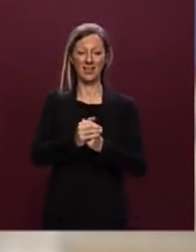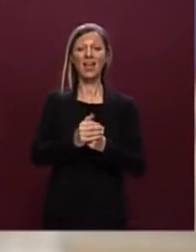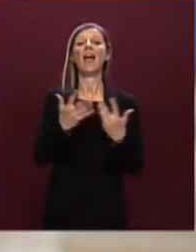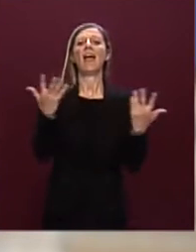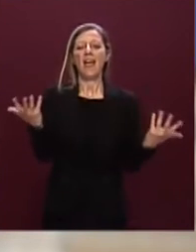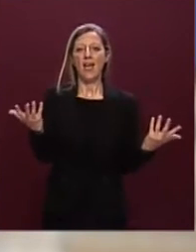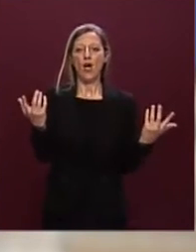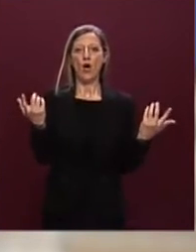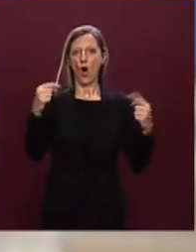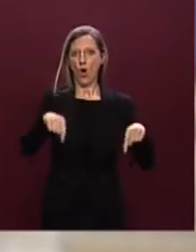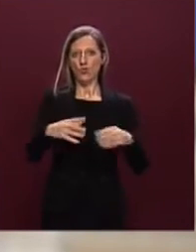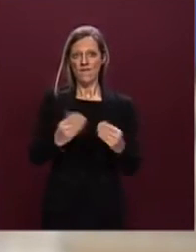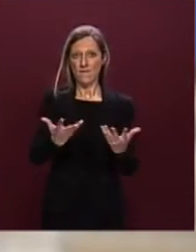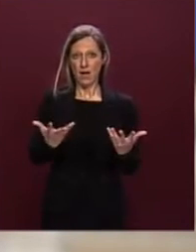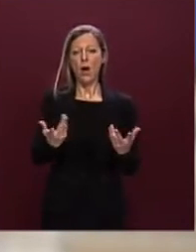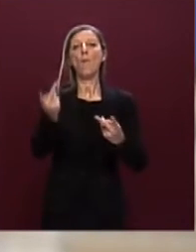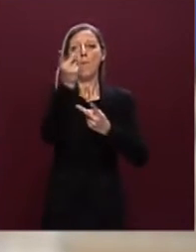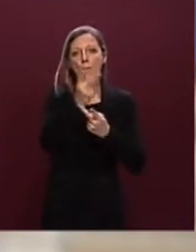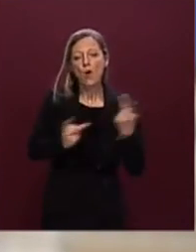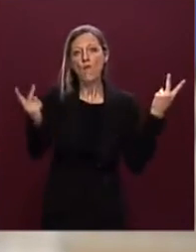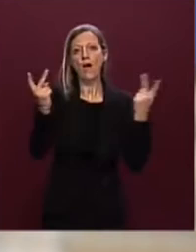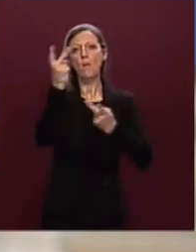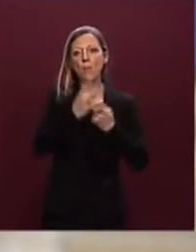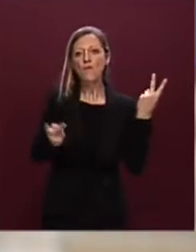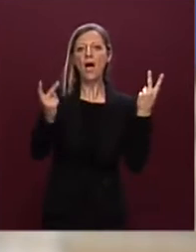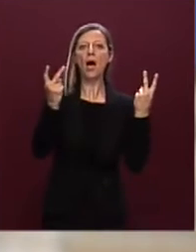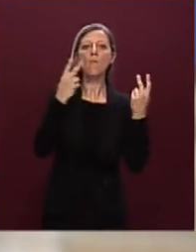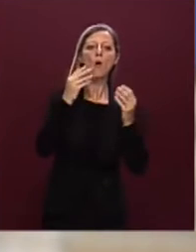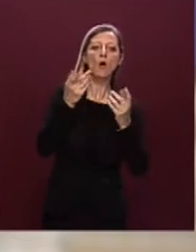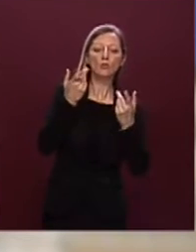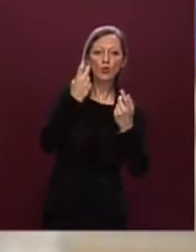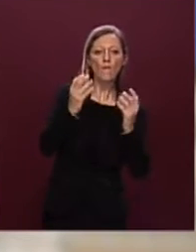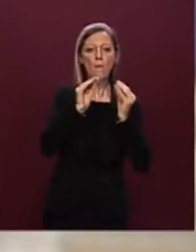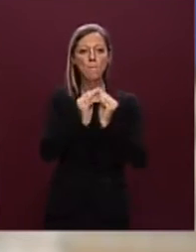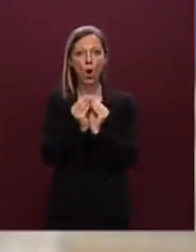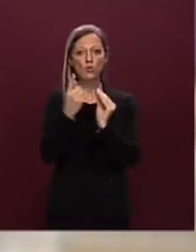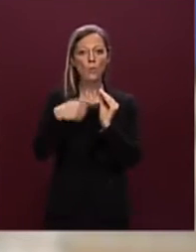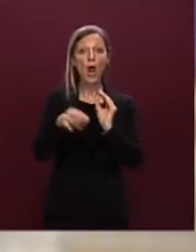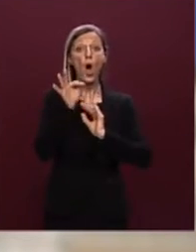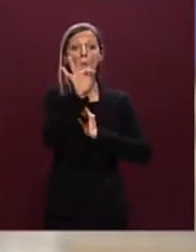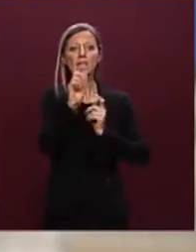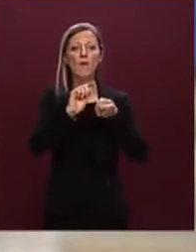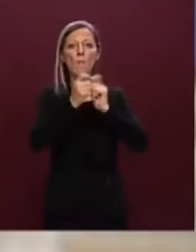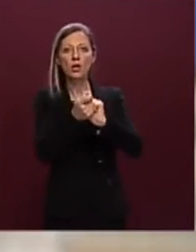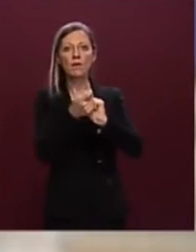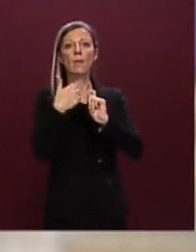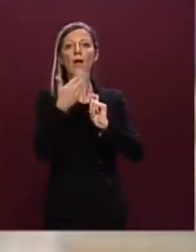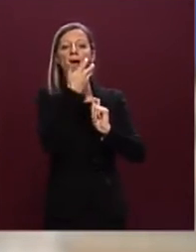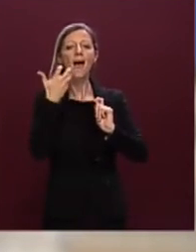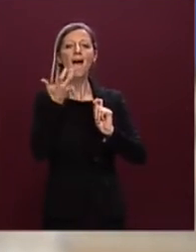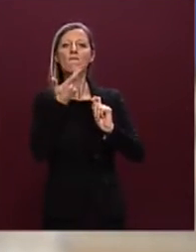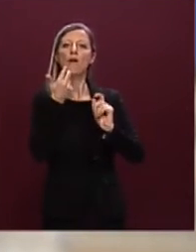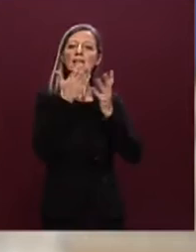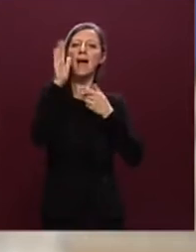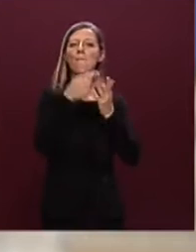oggi cosa facciamo proviamo a individuare delle modalità per modificare questo obiettivo con l'intento di salvaguardare